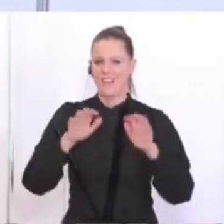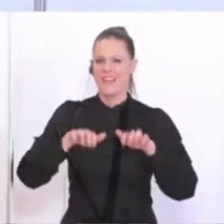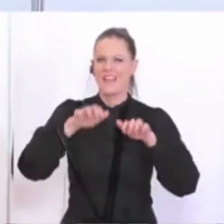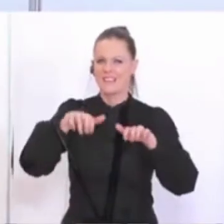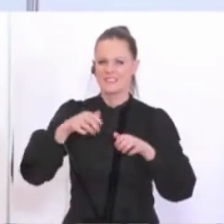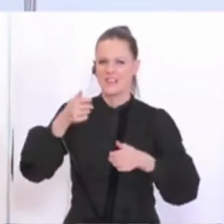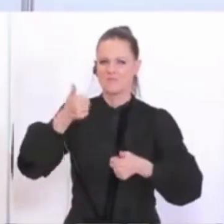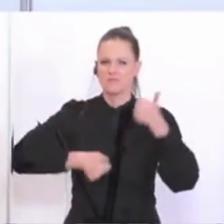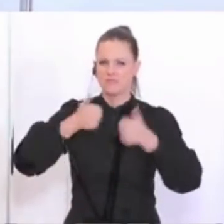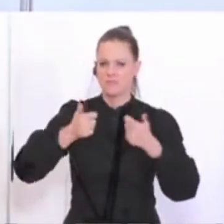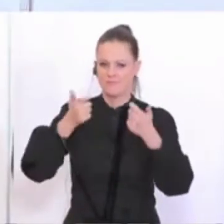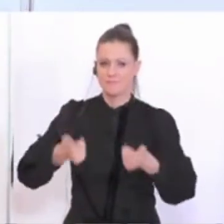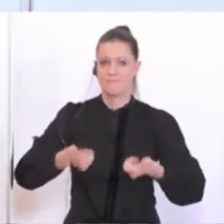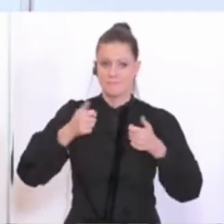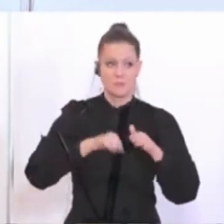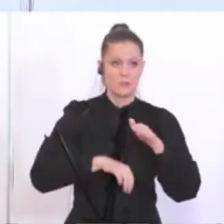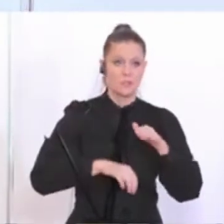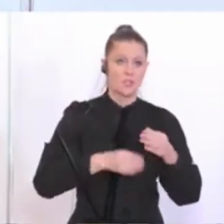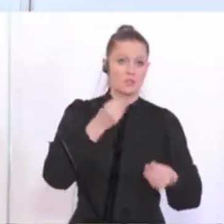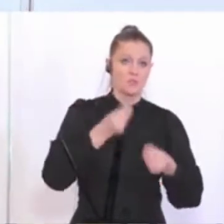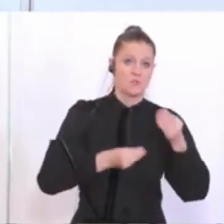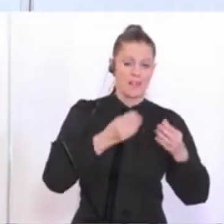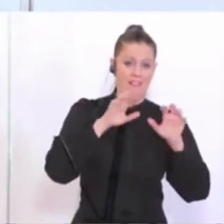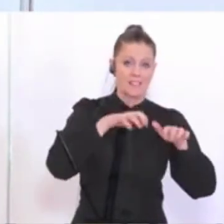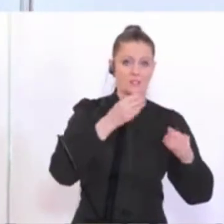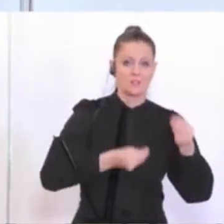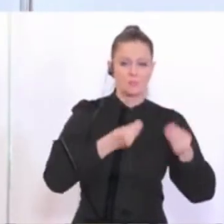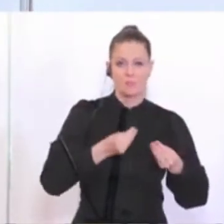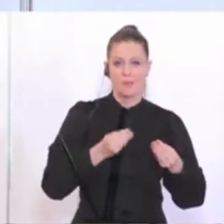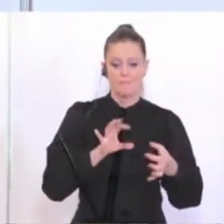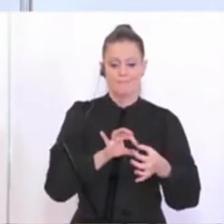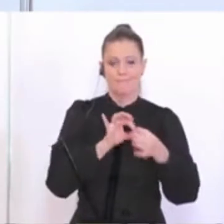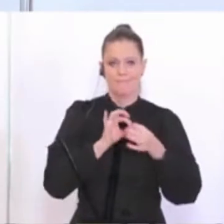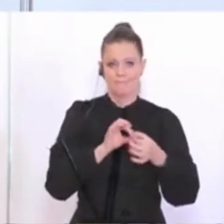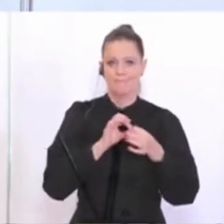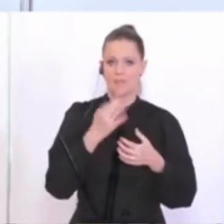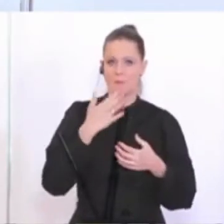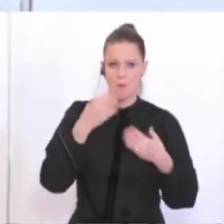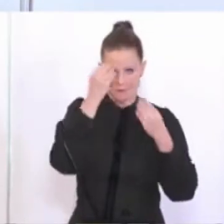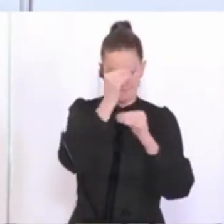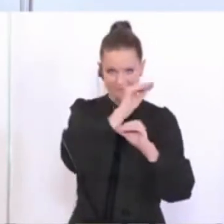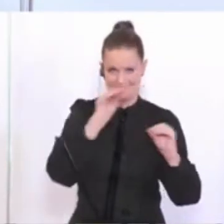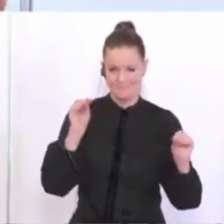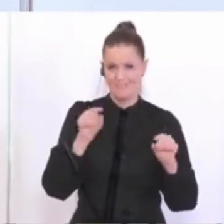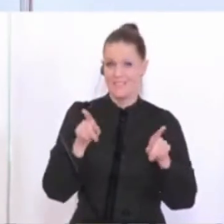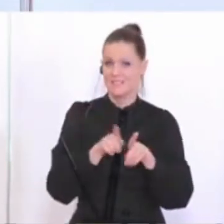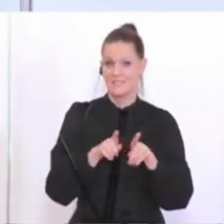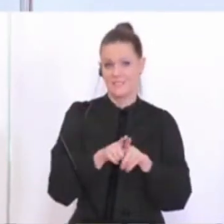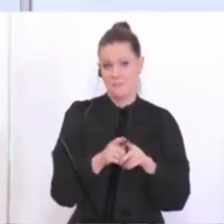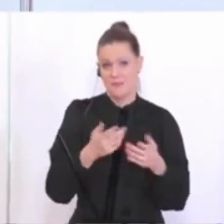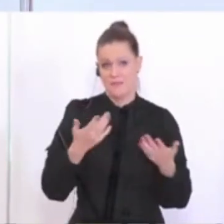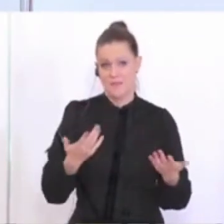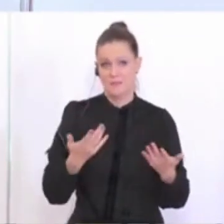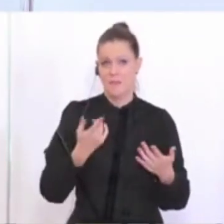Geisterspiele, Geisterrennen, möchte ich nochmal so viel sagen, auch da gilt, dass wir zumindest